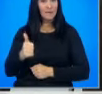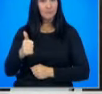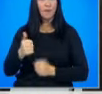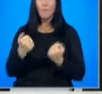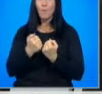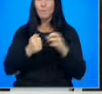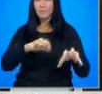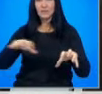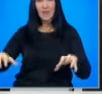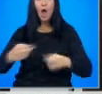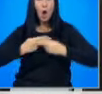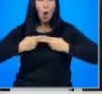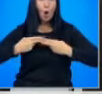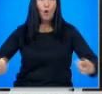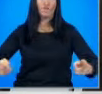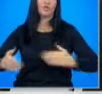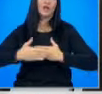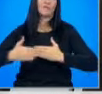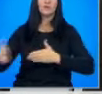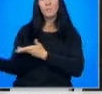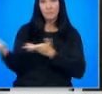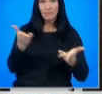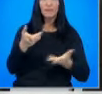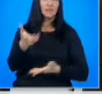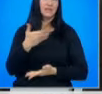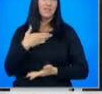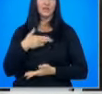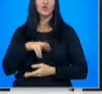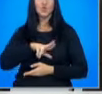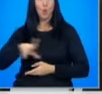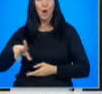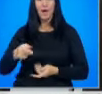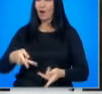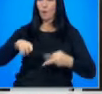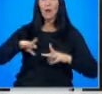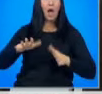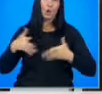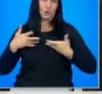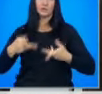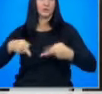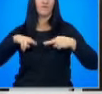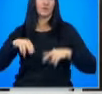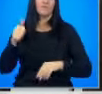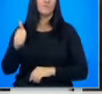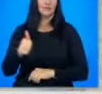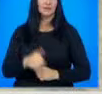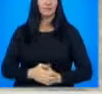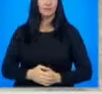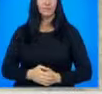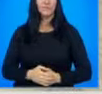места, отворете врати, приемете тези наши другари обратно, ако искат да се върнат в БСП.